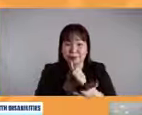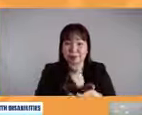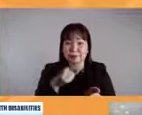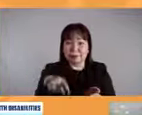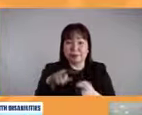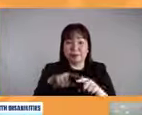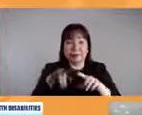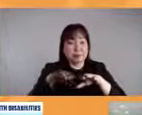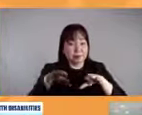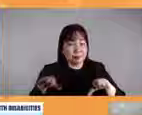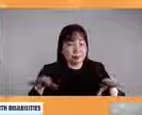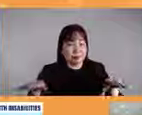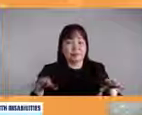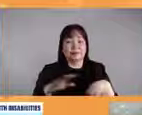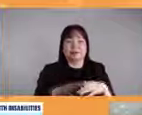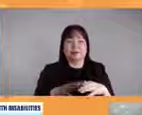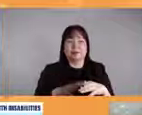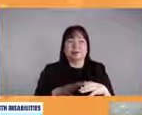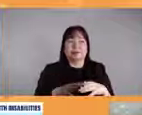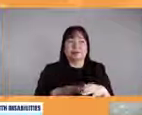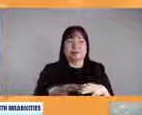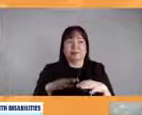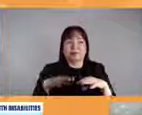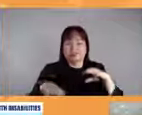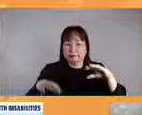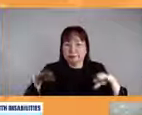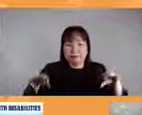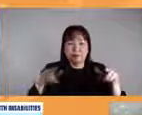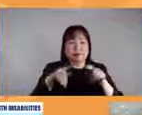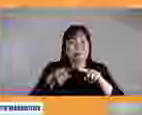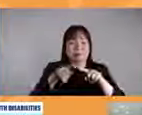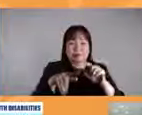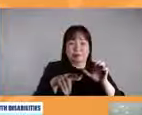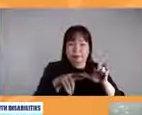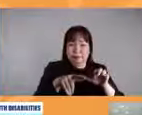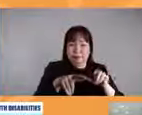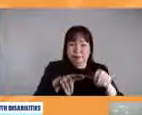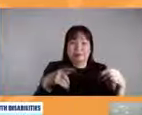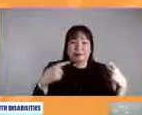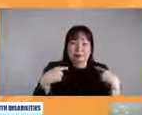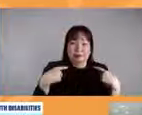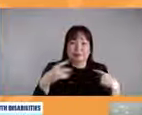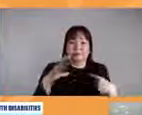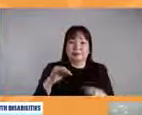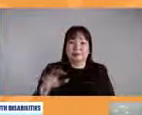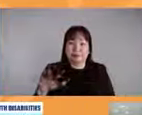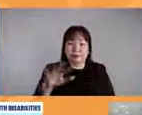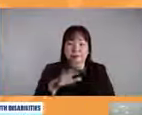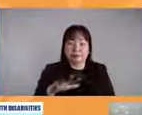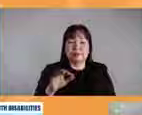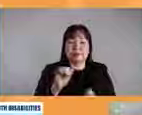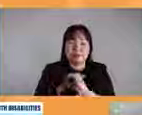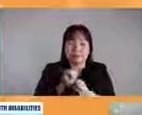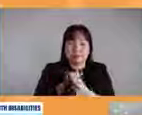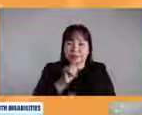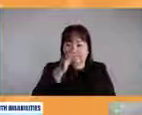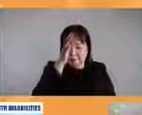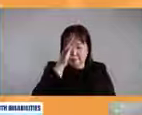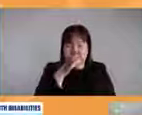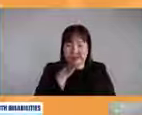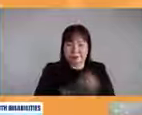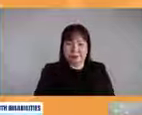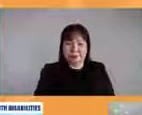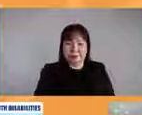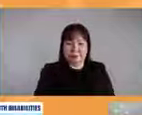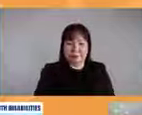bata, kabataang, may kapansanan, at ang kanilang mga mag-ilang.